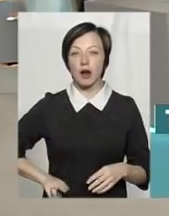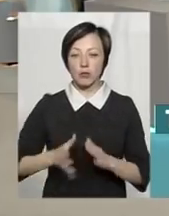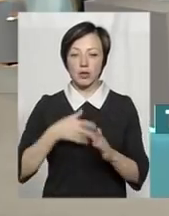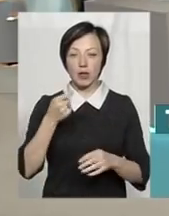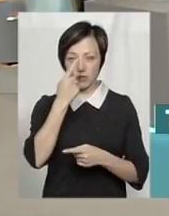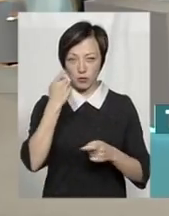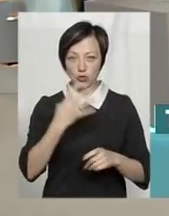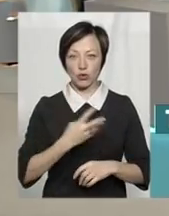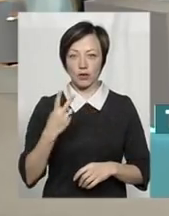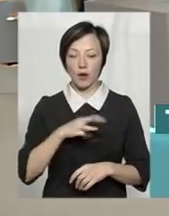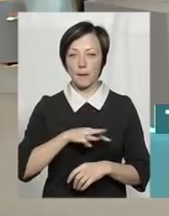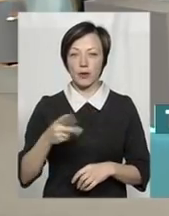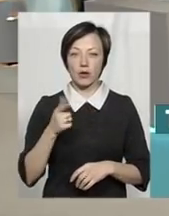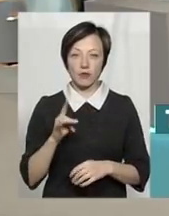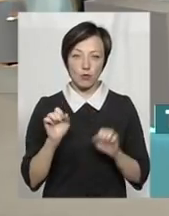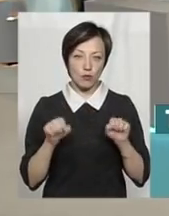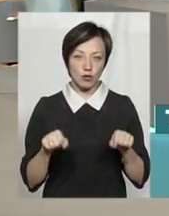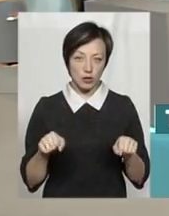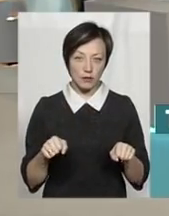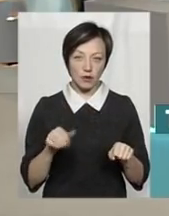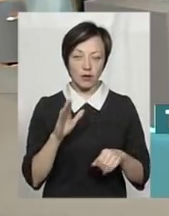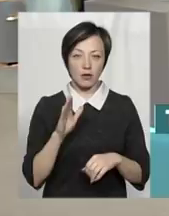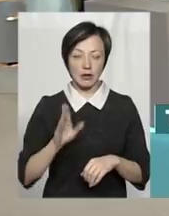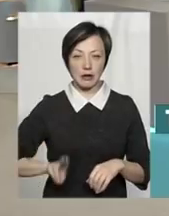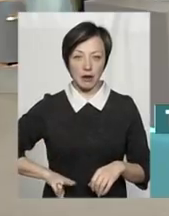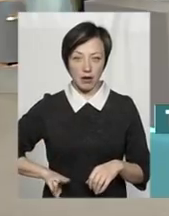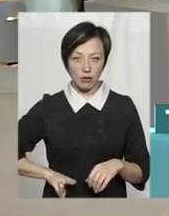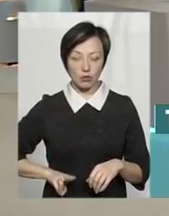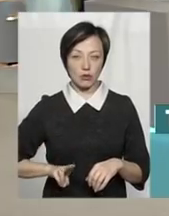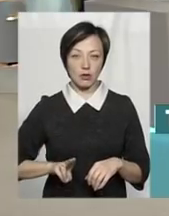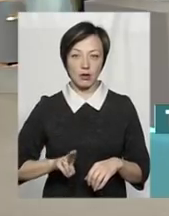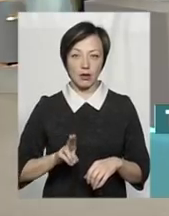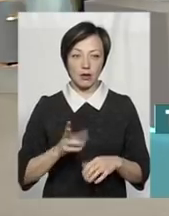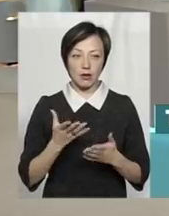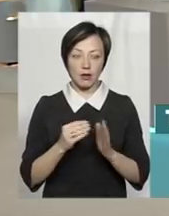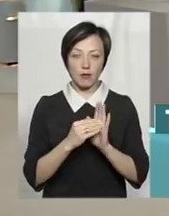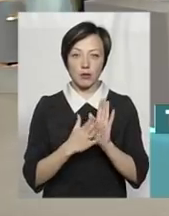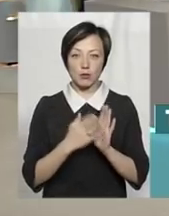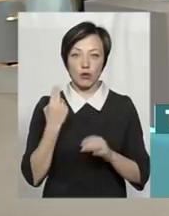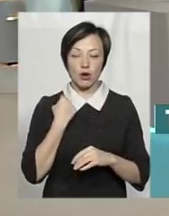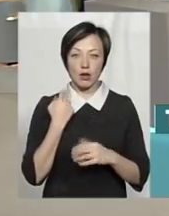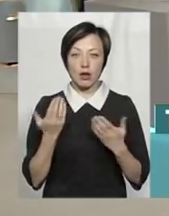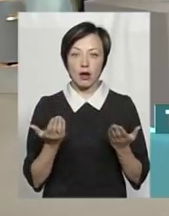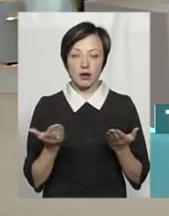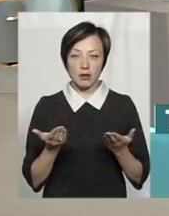42 мільйони гривень? Можливо, він не вписує борги, які